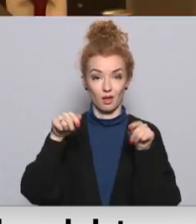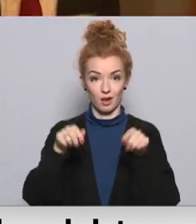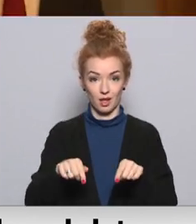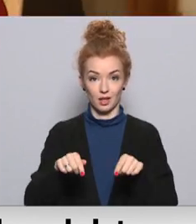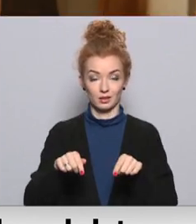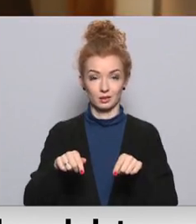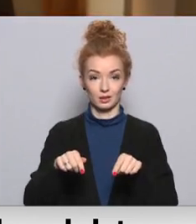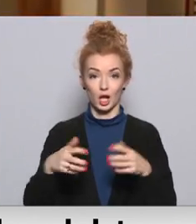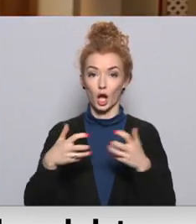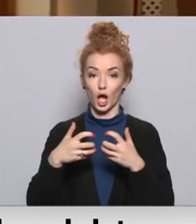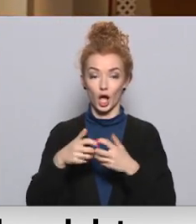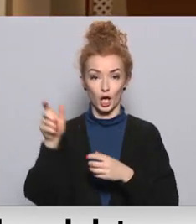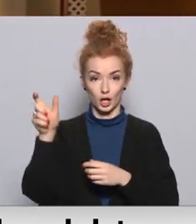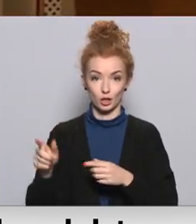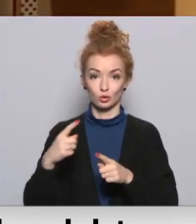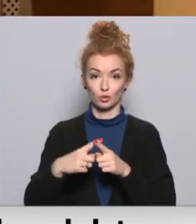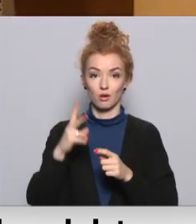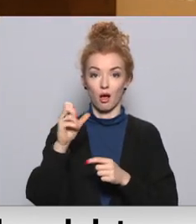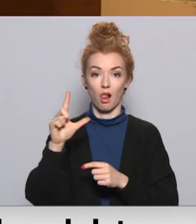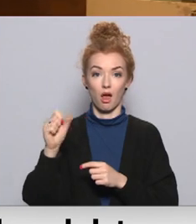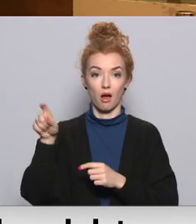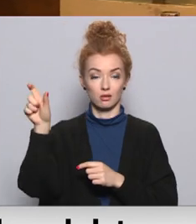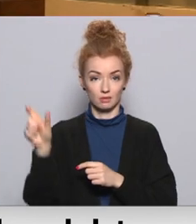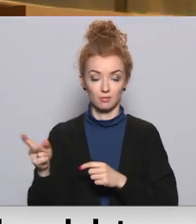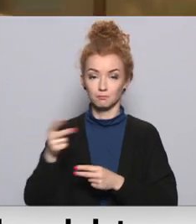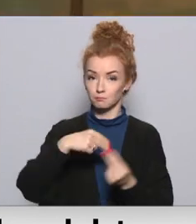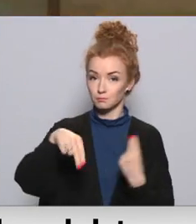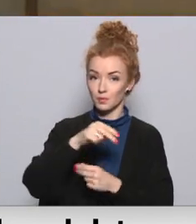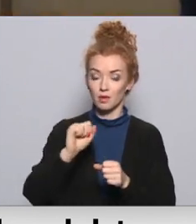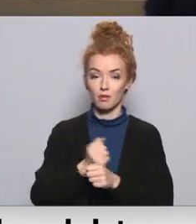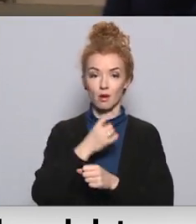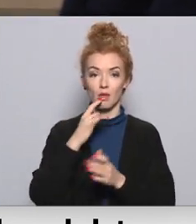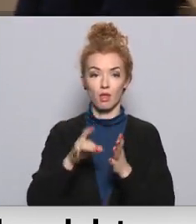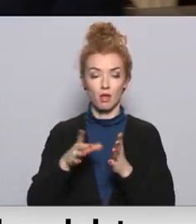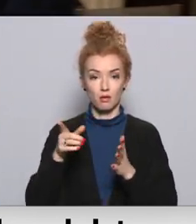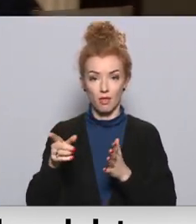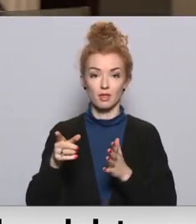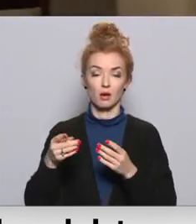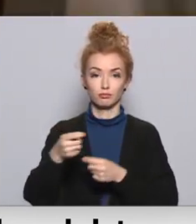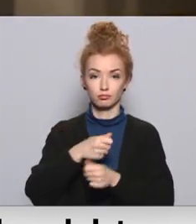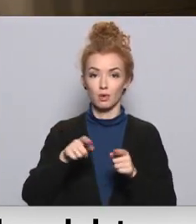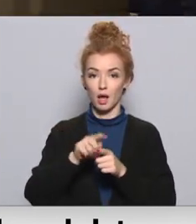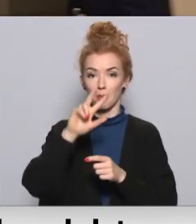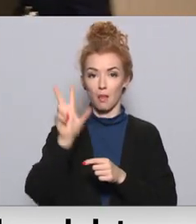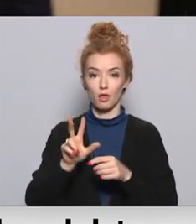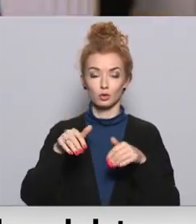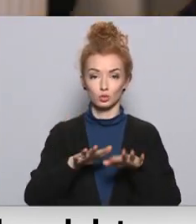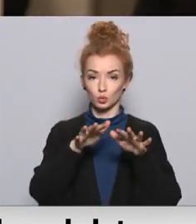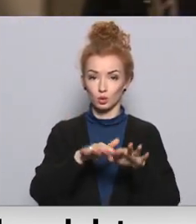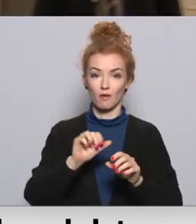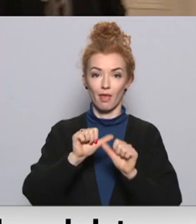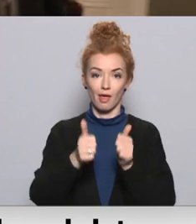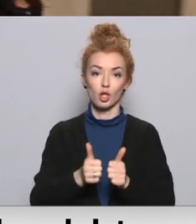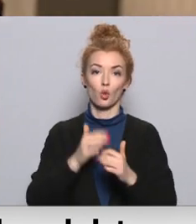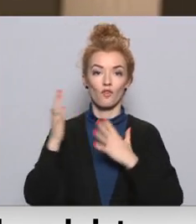Ministru prezidents Krišānis Kariņš un Kaja Kallasa apsprieda gan enerģētikas jautājumus, gan iespēju Baltijas jūrā veidot vēja